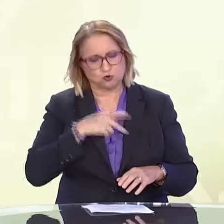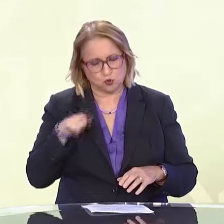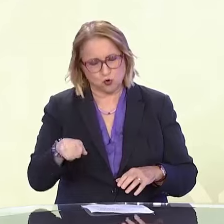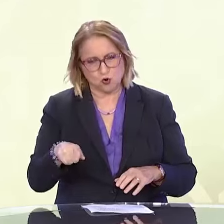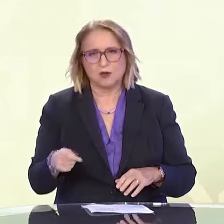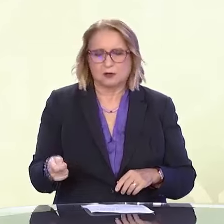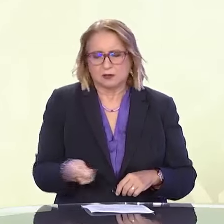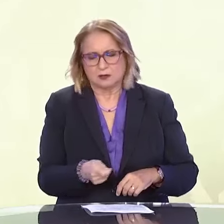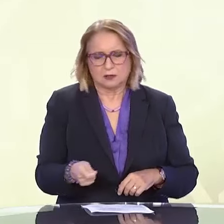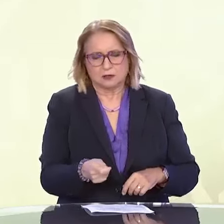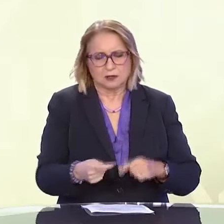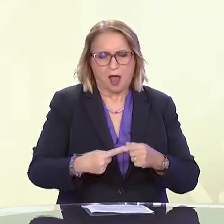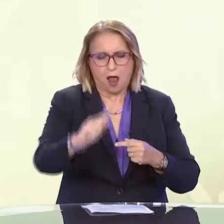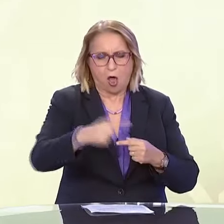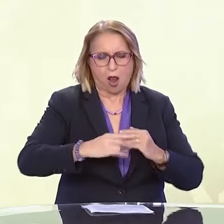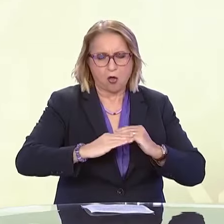Πάμε λοιπόν.